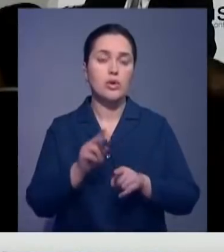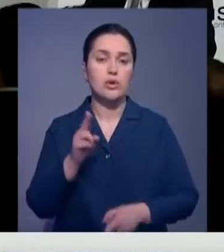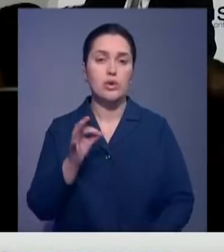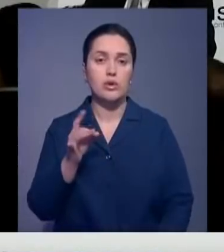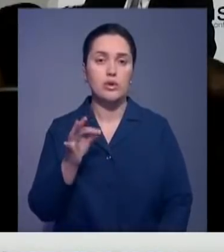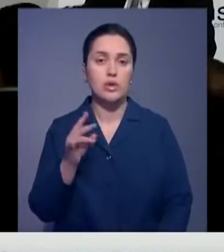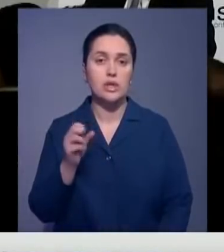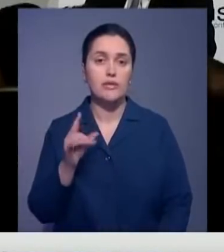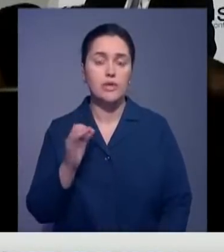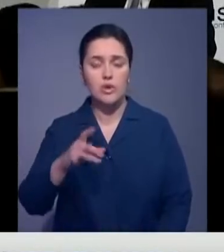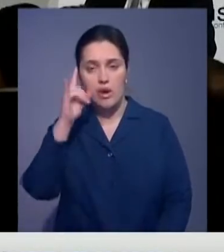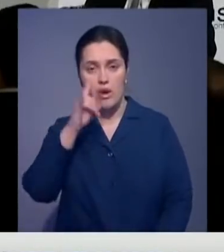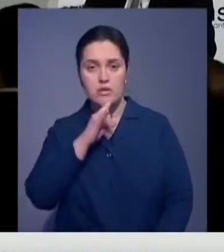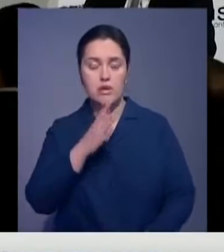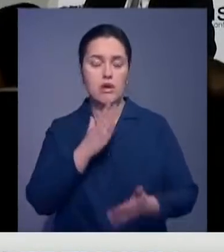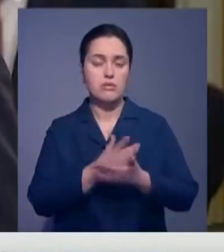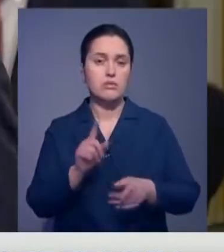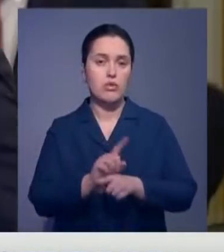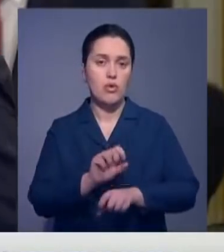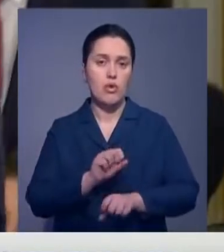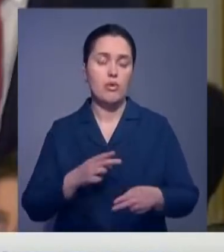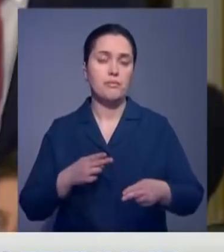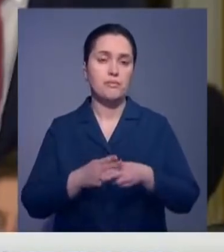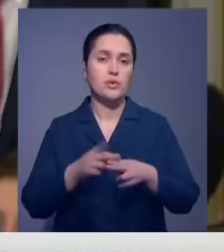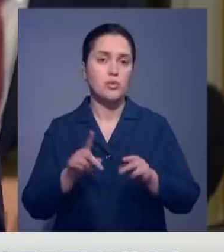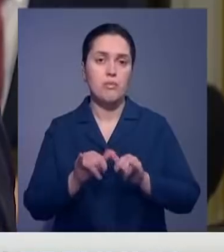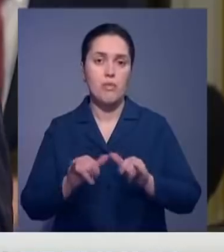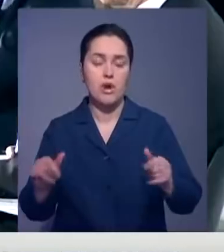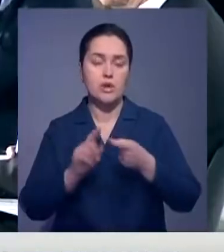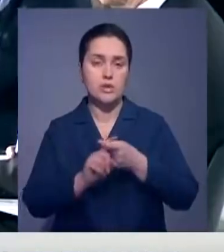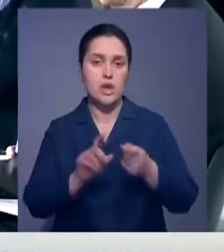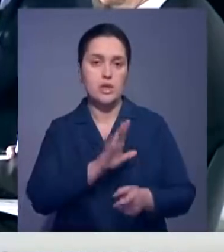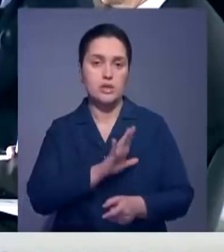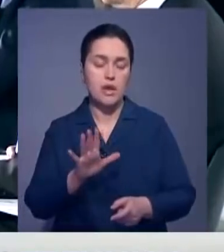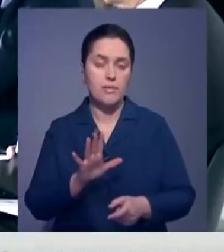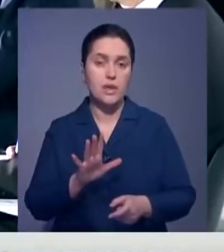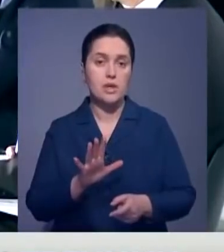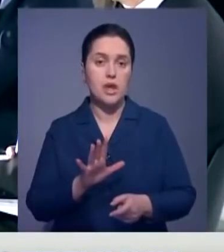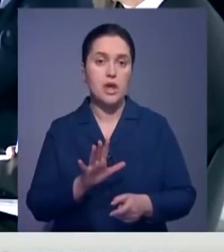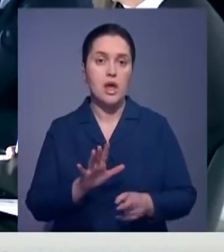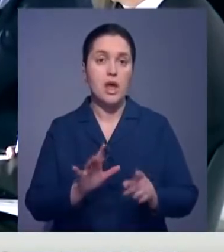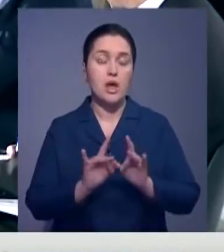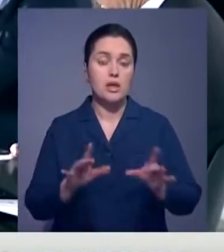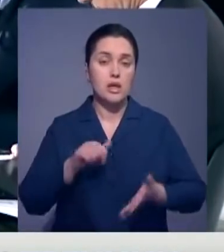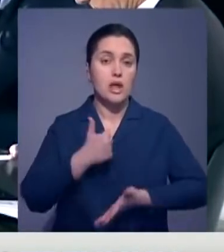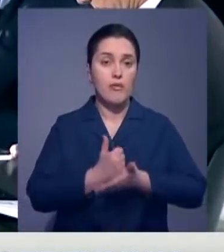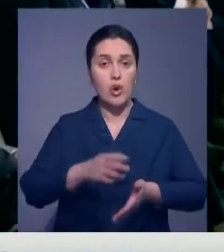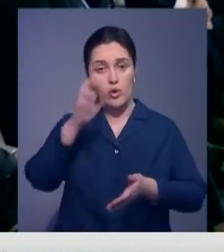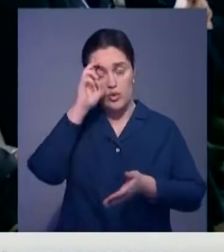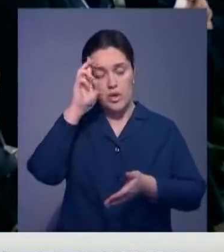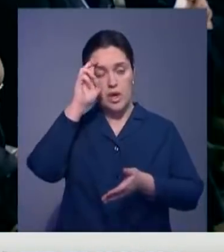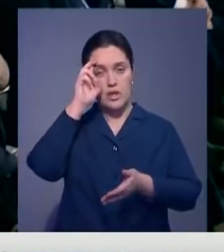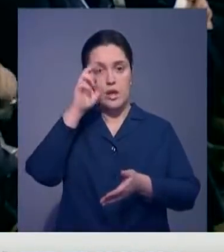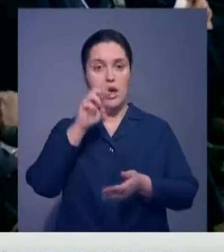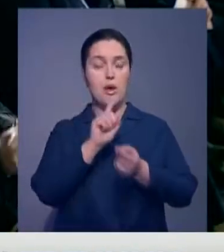Казахстан принимает все меры, отметил президент, по недопущению распространения инфекции. Рассказал глава государства и о том, как в